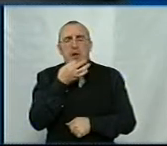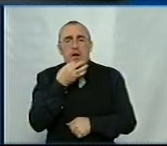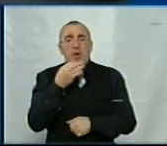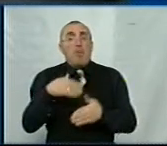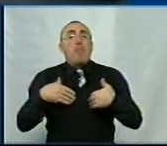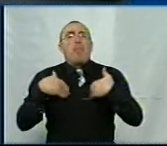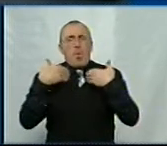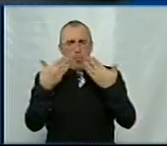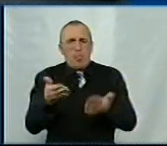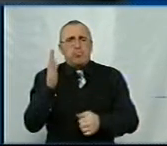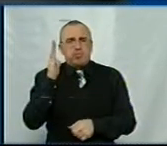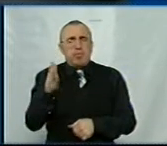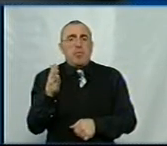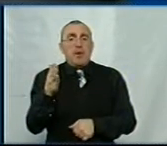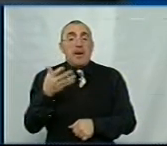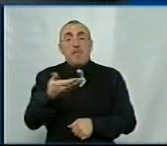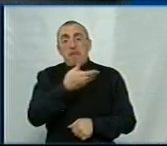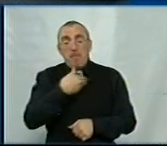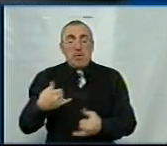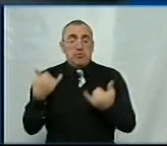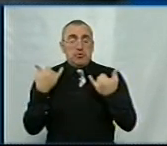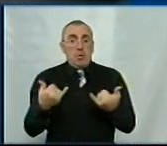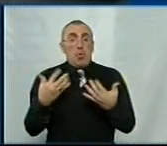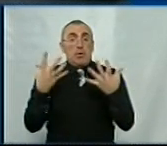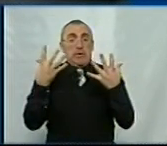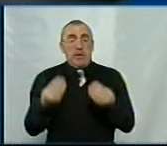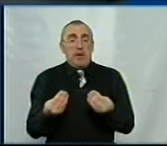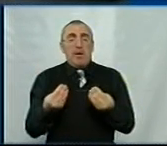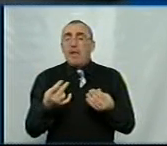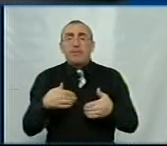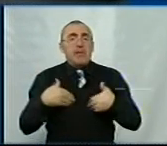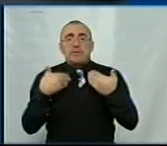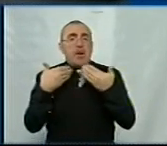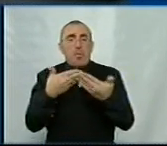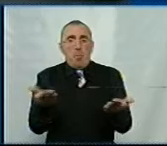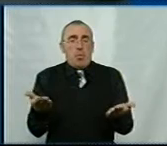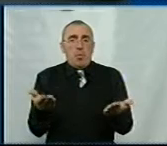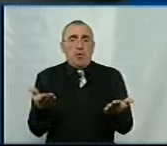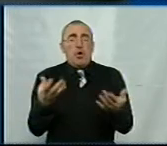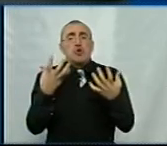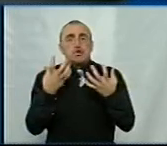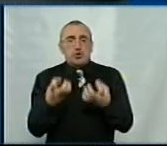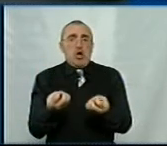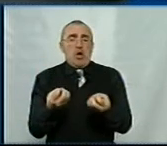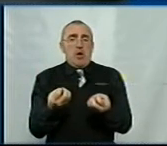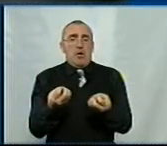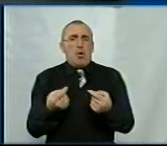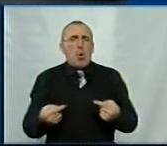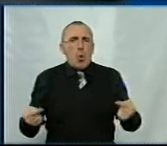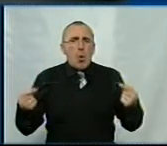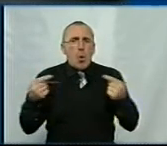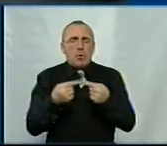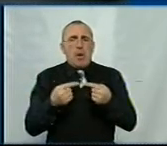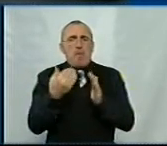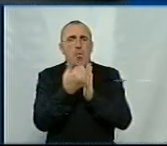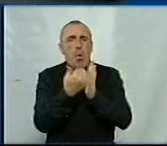запропонується, тому що і ми на сьогоднішній день не запропонували ще конкретної